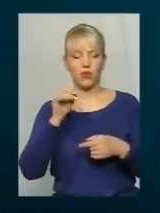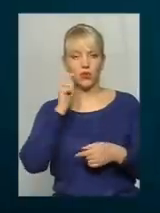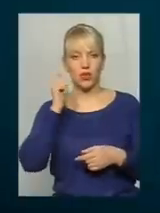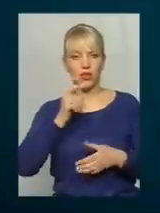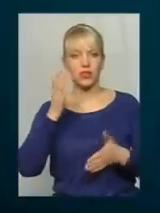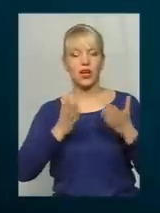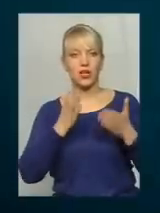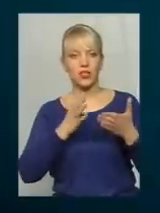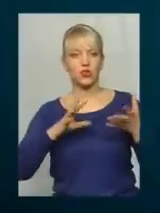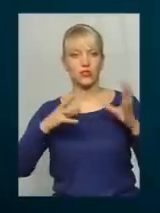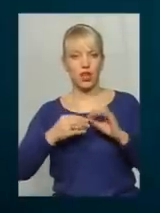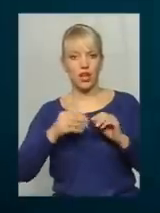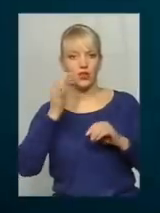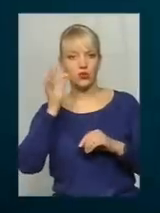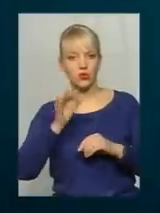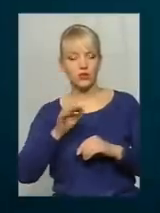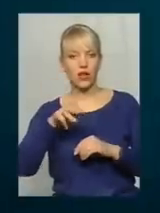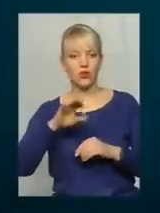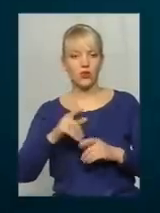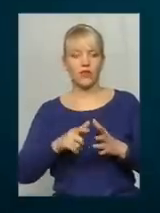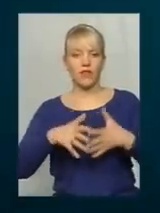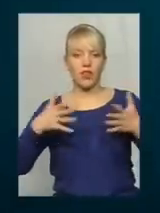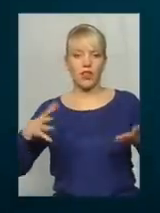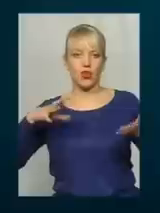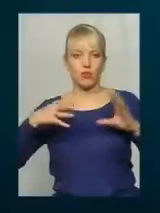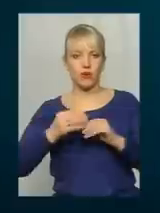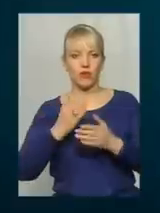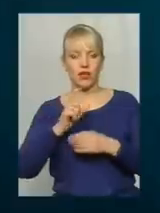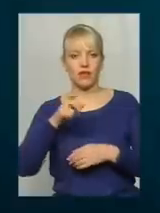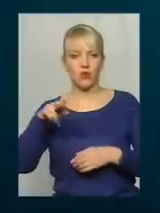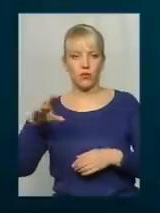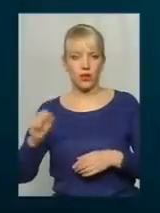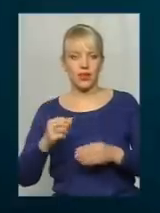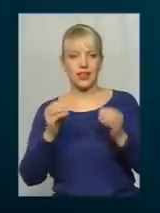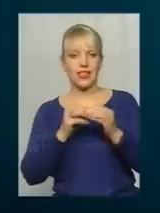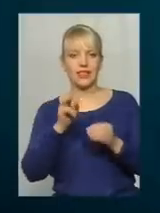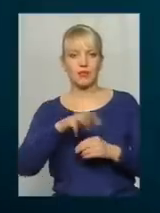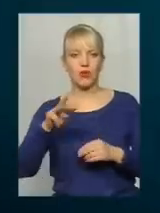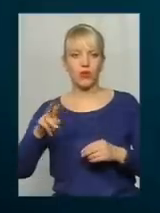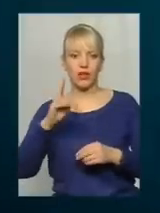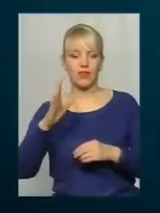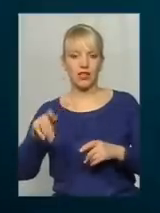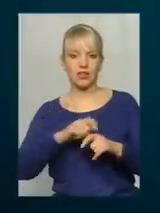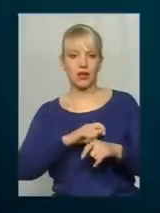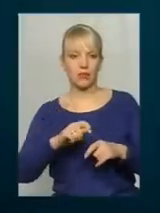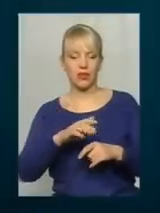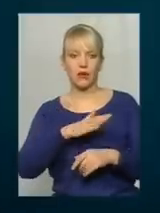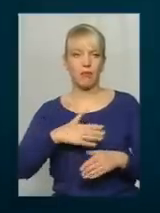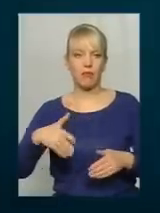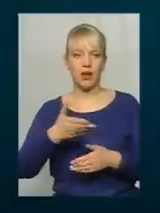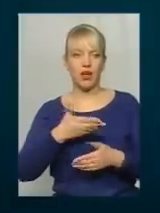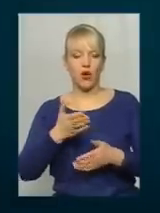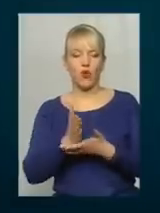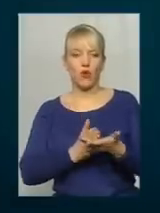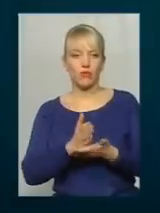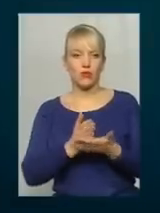А якщо загальний досвід, це ми досить великі об'єми маємо в Європі, це понад 10 мільйонів квадратних метрів ми обслуговуємо по Європі. В